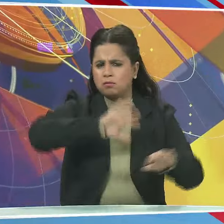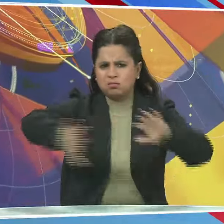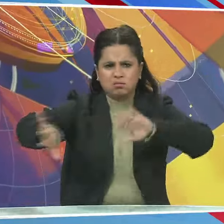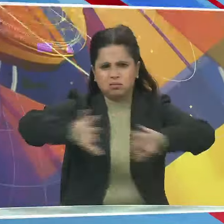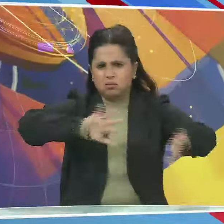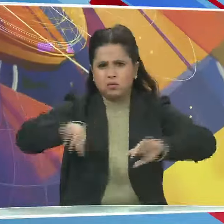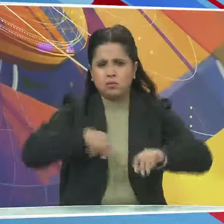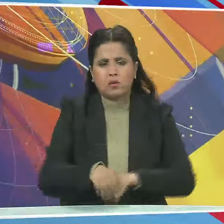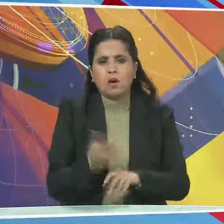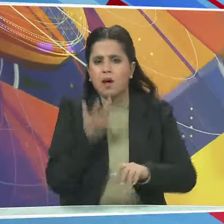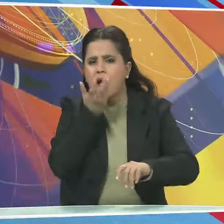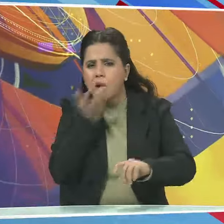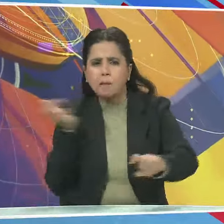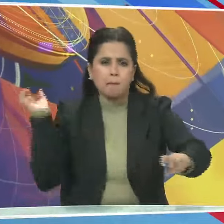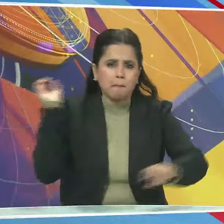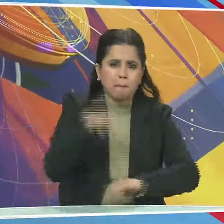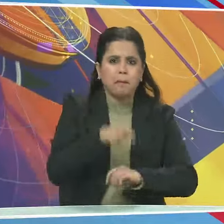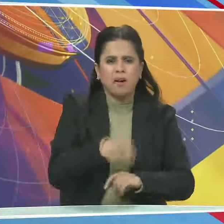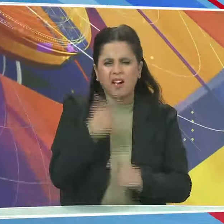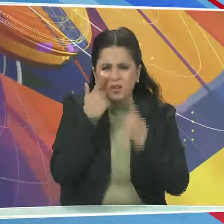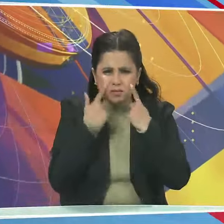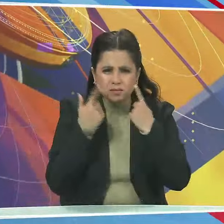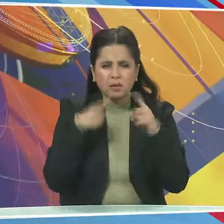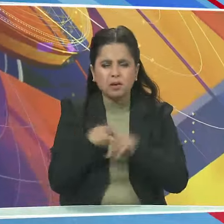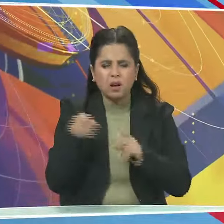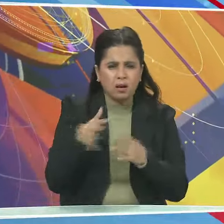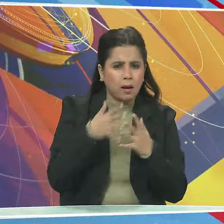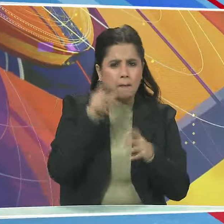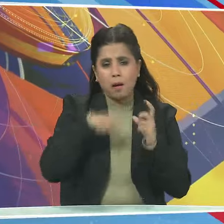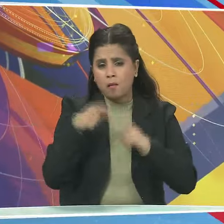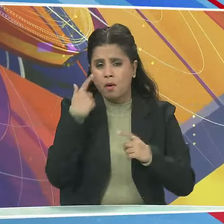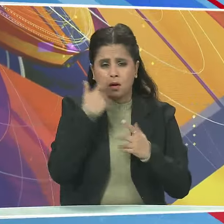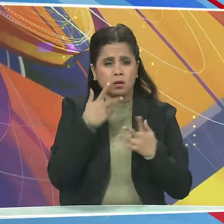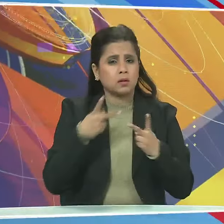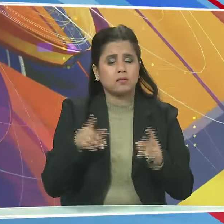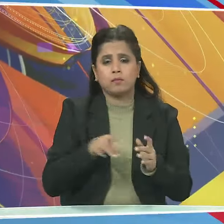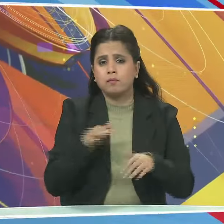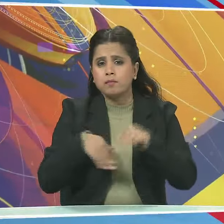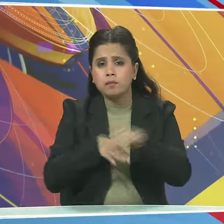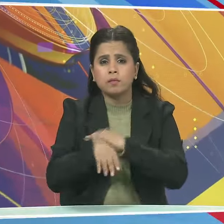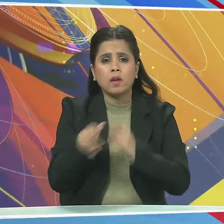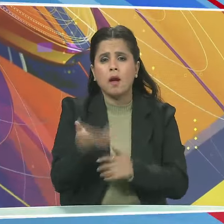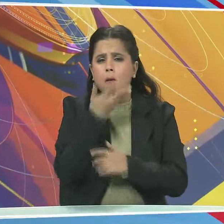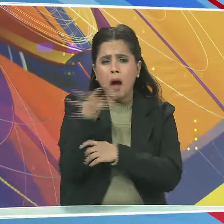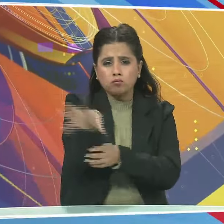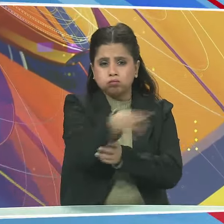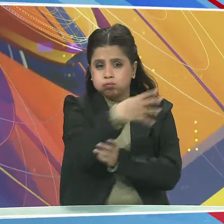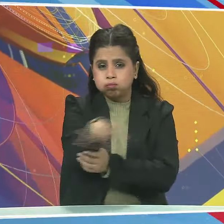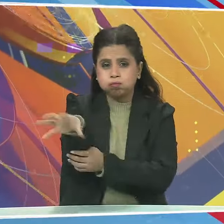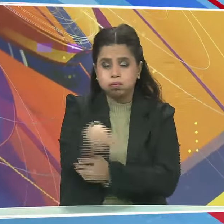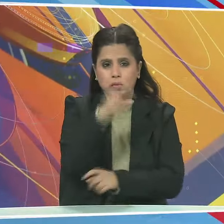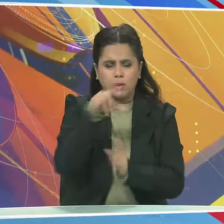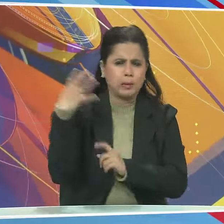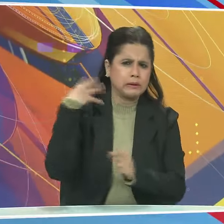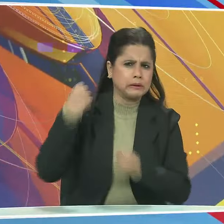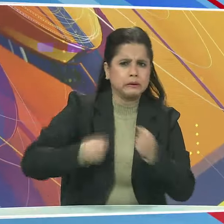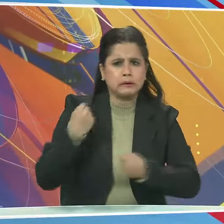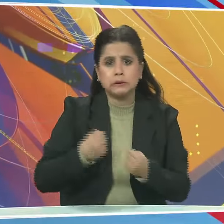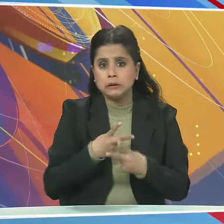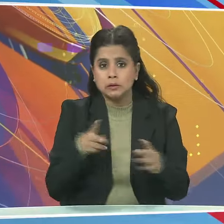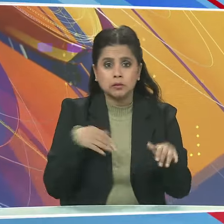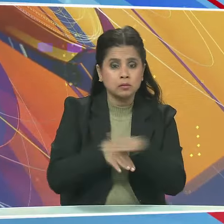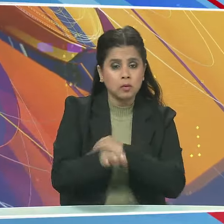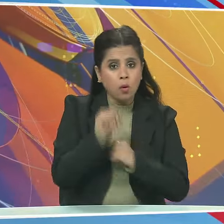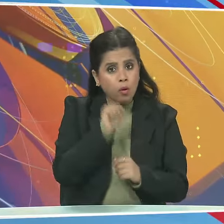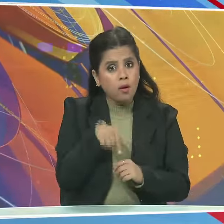करने के लिए आसू गैस का इस्तमाल किया इन प्रदशनकारियों पर पानी की बौचारे भी डाली गई प्रदशनकारी